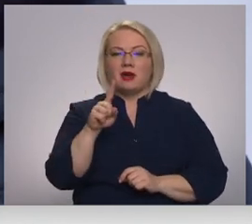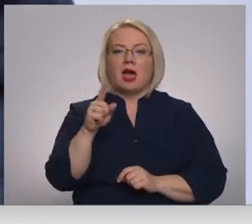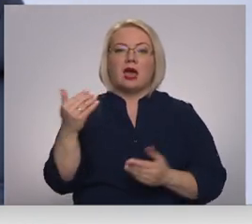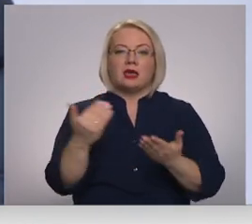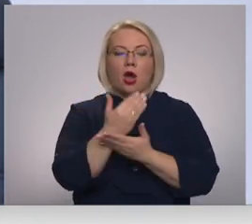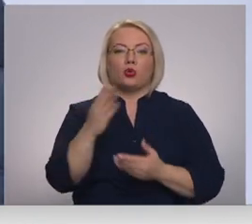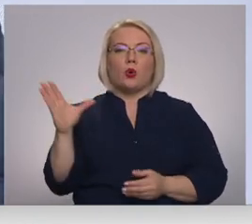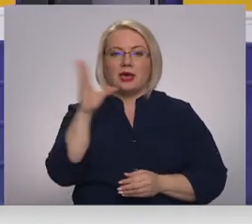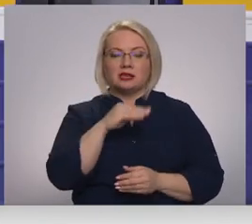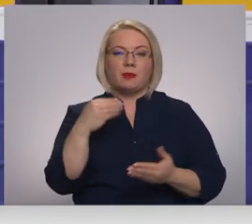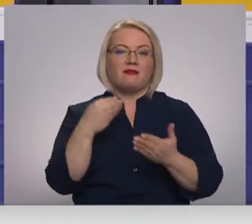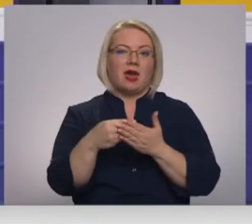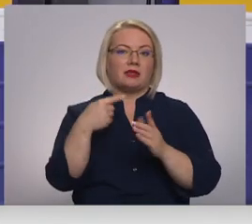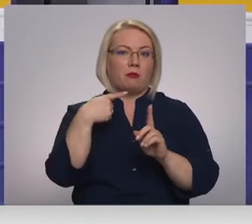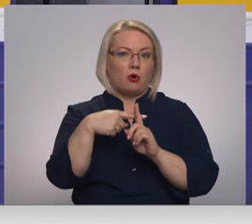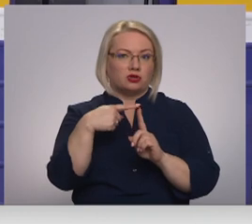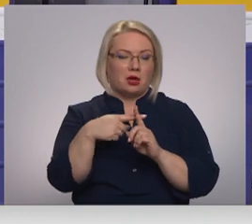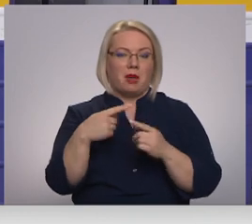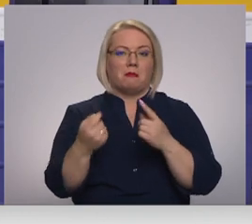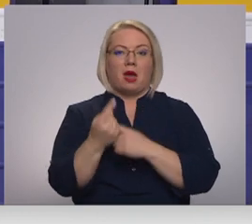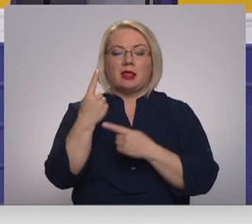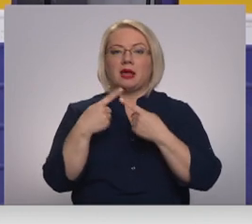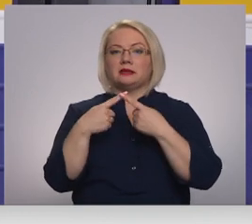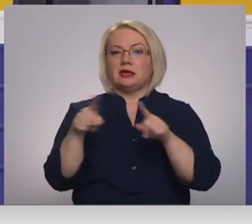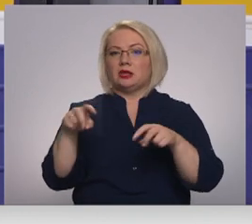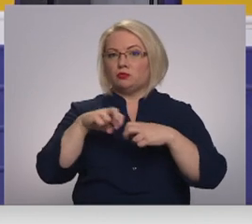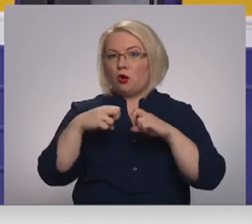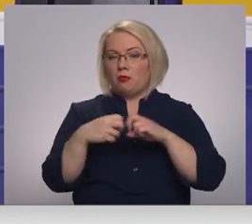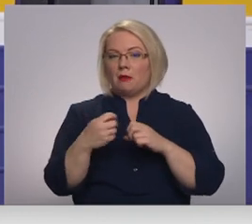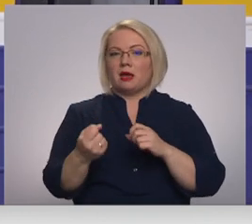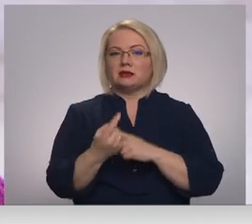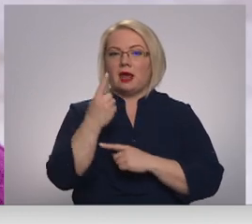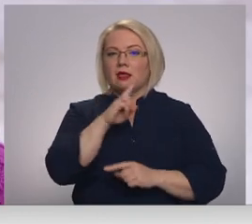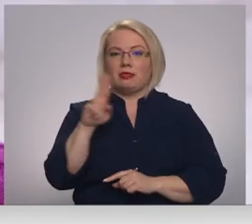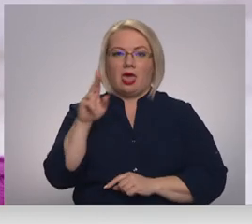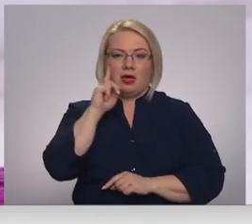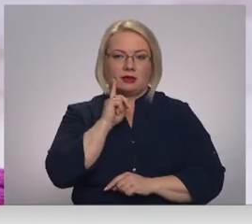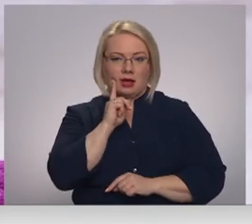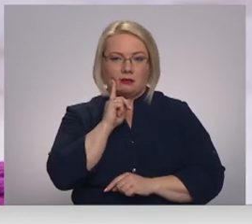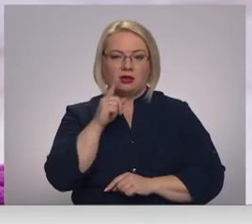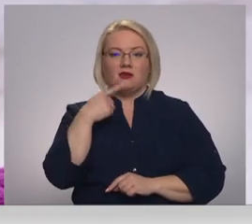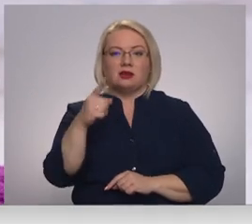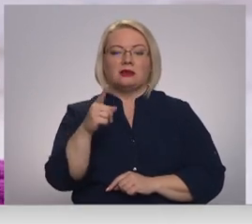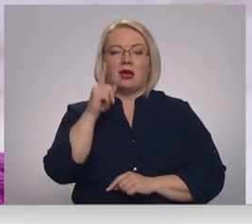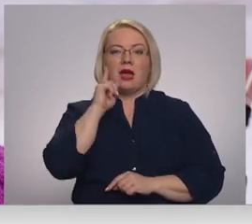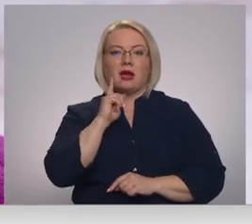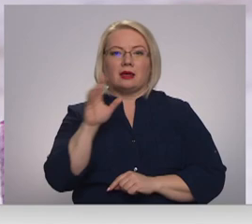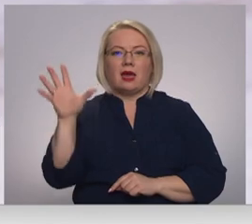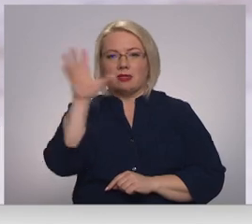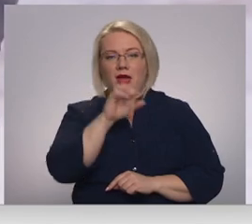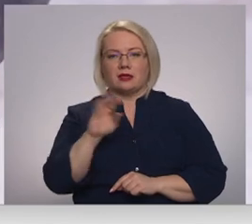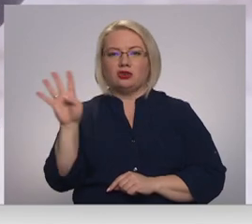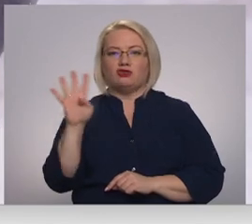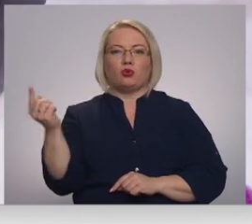iespēju vērtē pozitīvi, taču atklājas citas niences, kas sagādā nērtības. Naktī ir tas vilciens. Četros tu